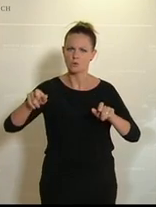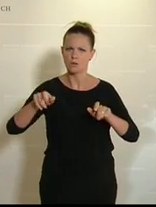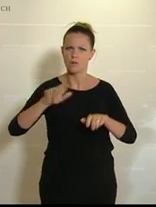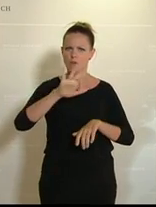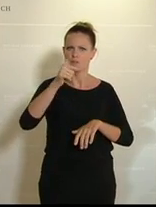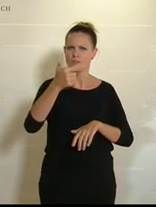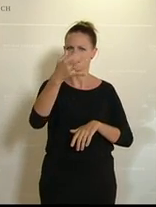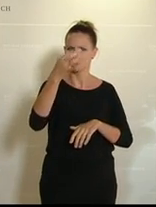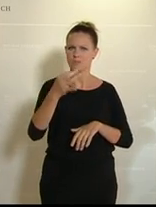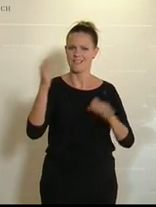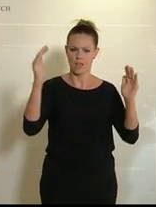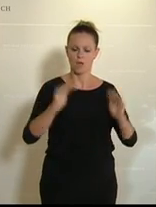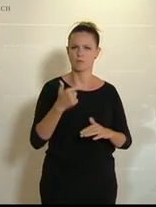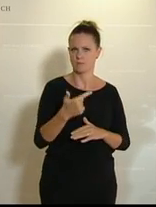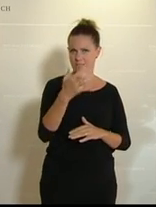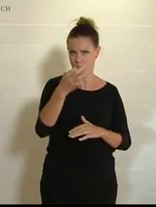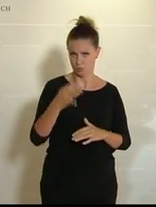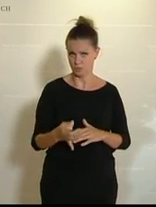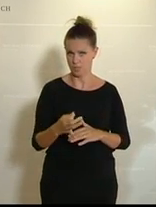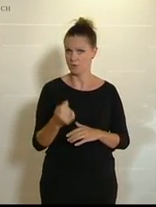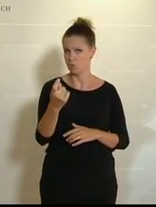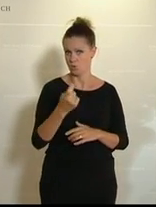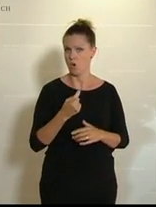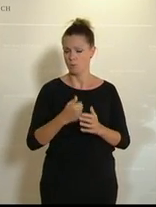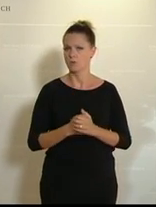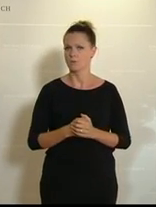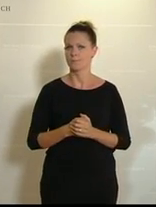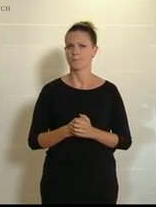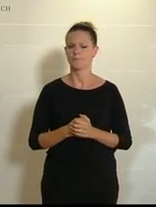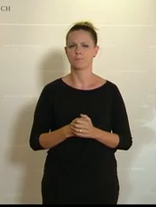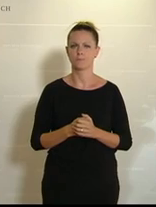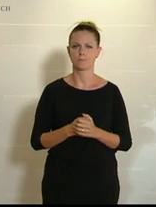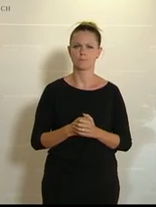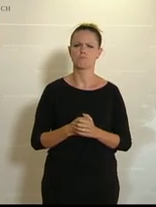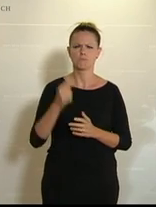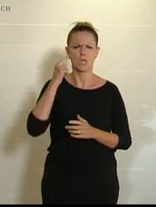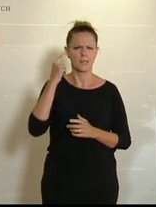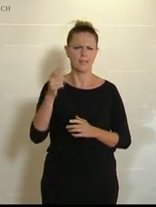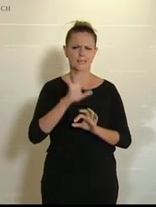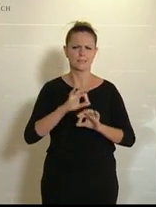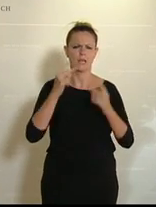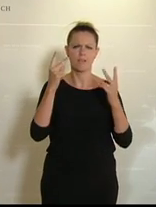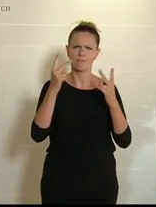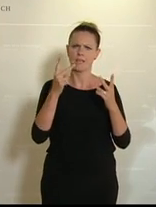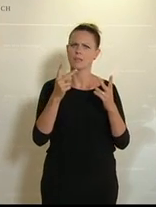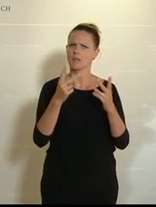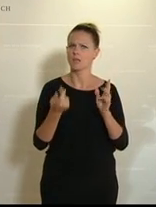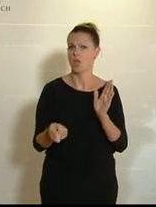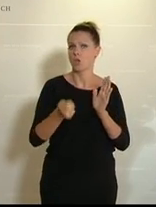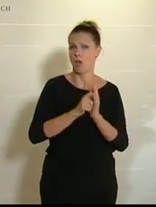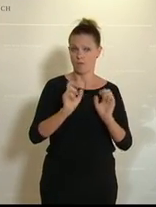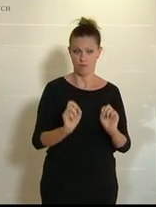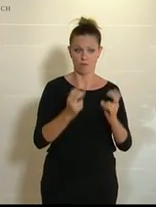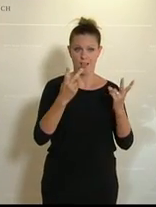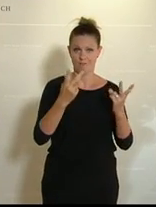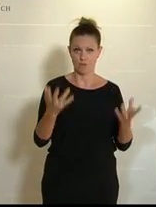25 auf 20 Prozent zurückgestuft. Ich glaube, das ist sehr wichtig, um Kaufkraft